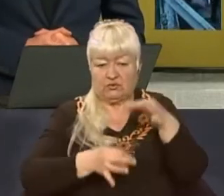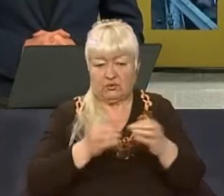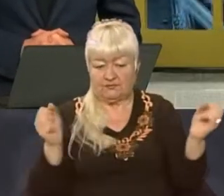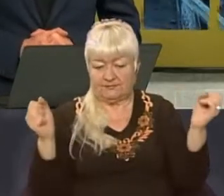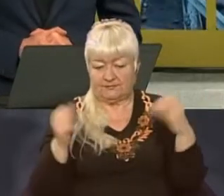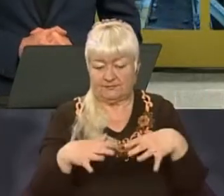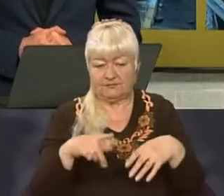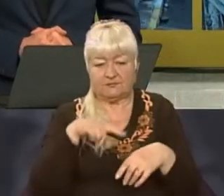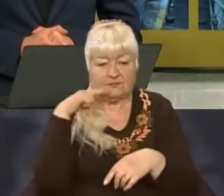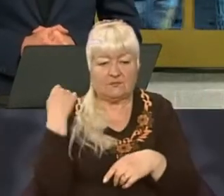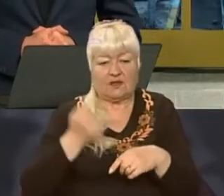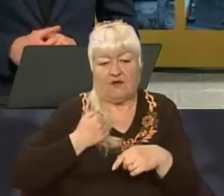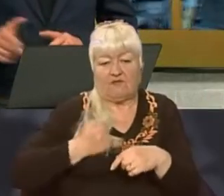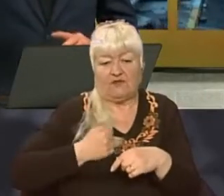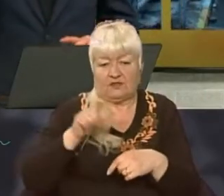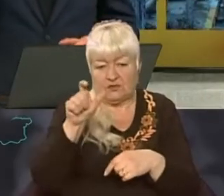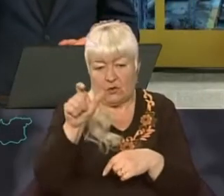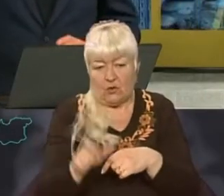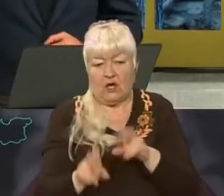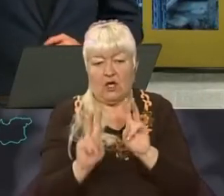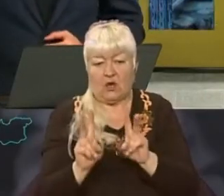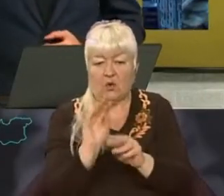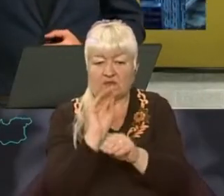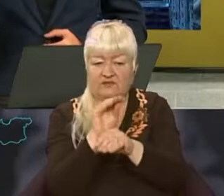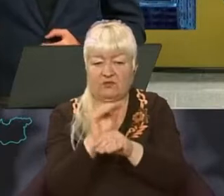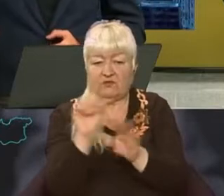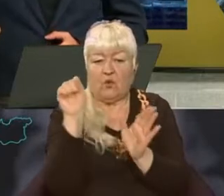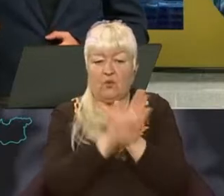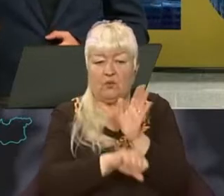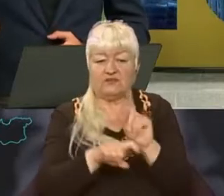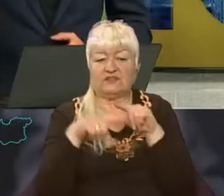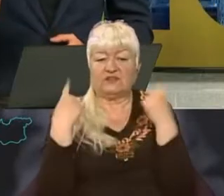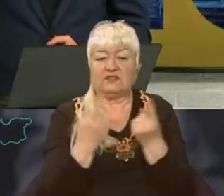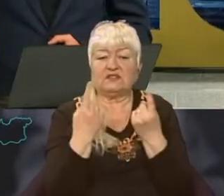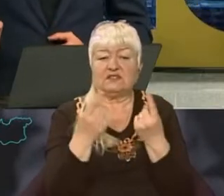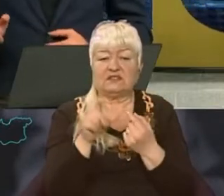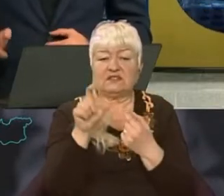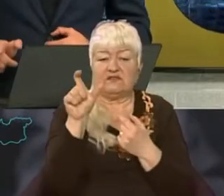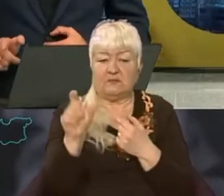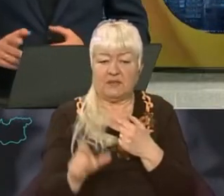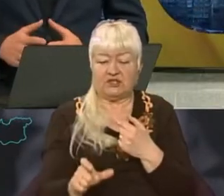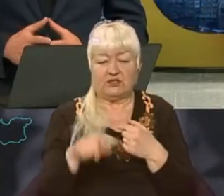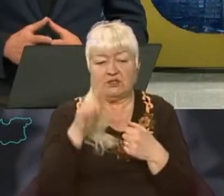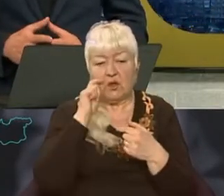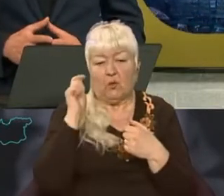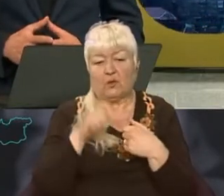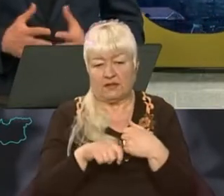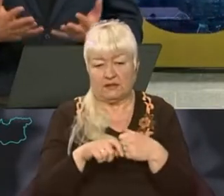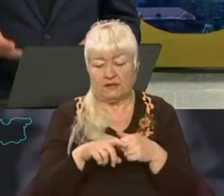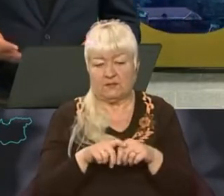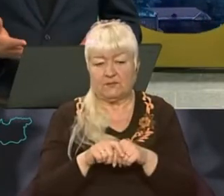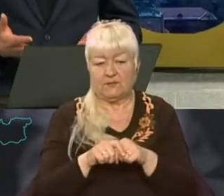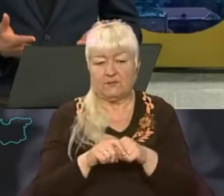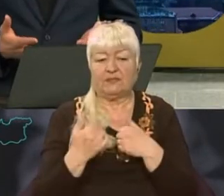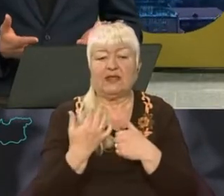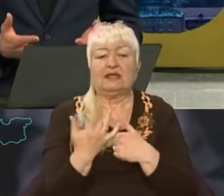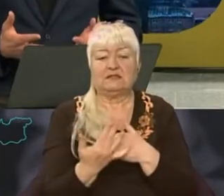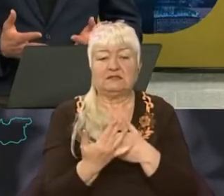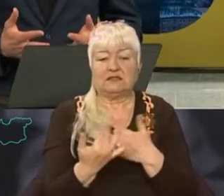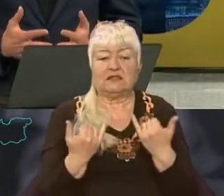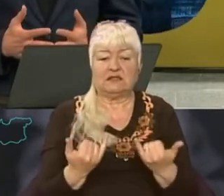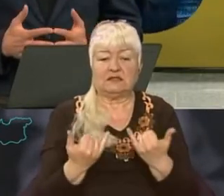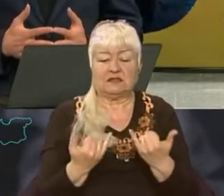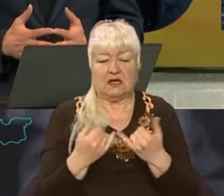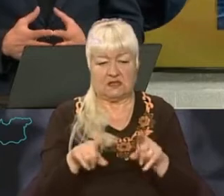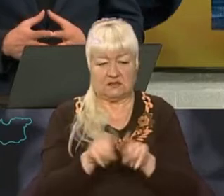російським військовим, якого звинувачують у вбивстві цивільного мешканця України. Скільки